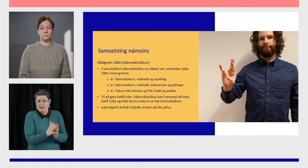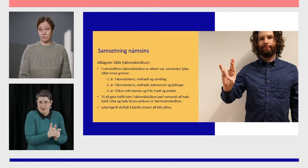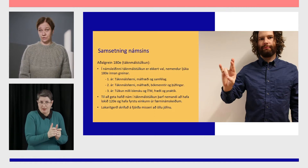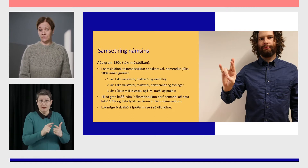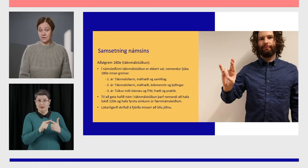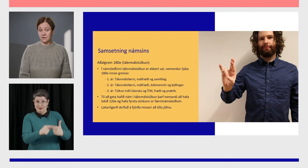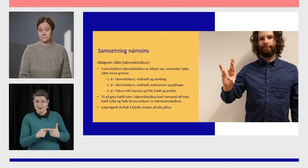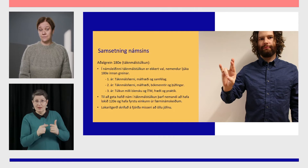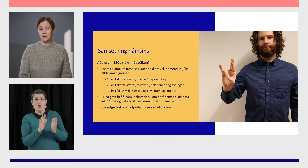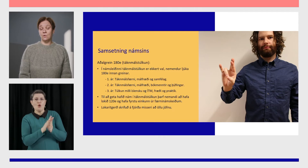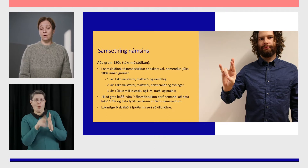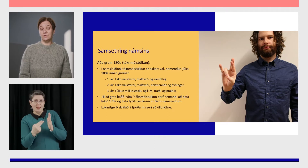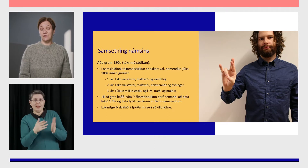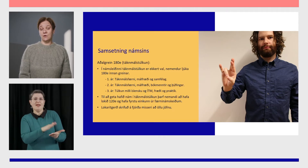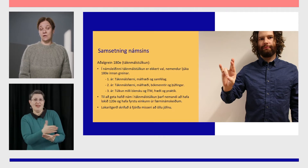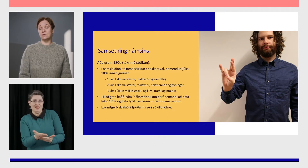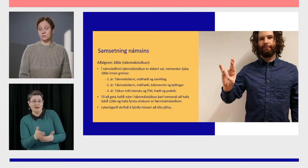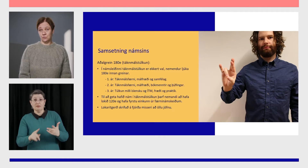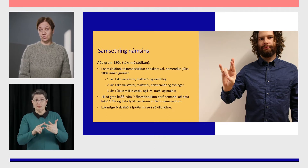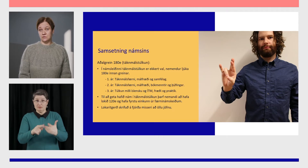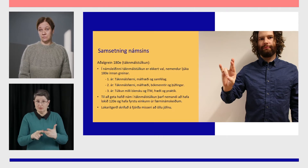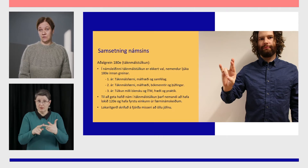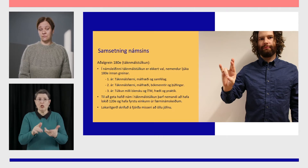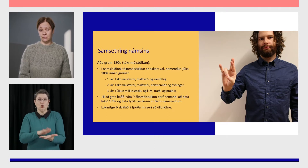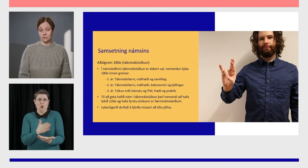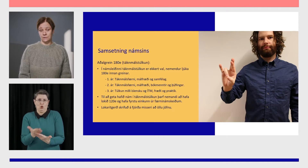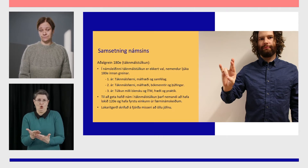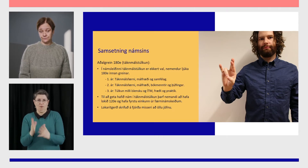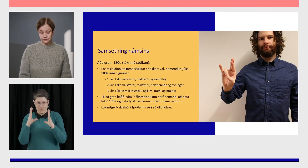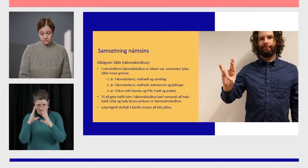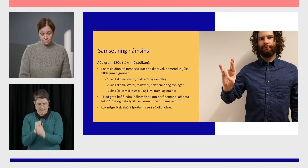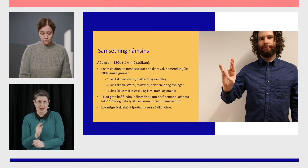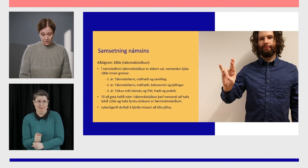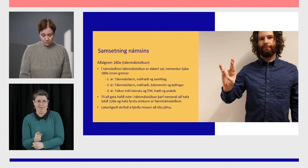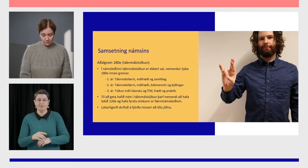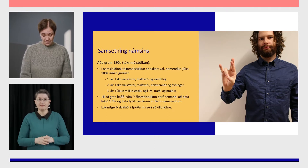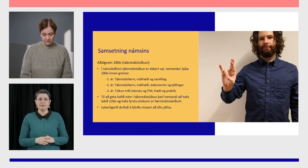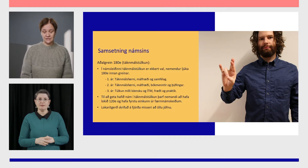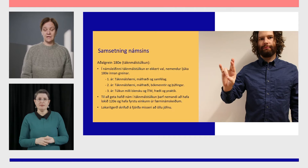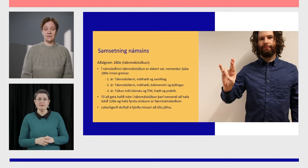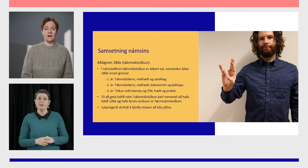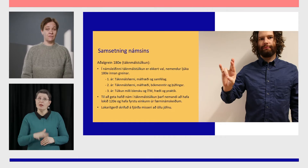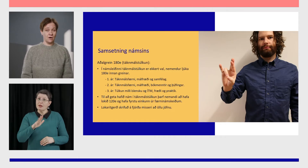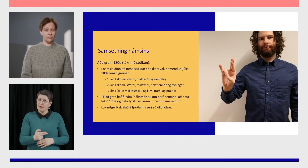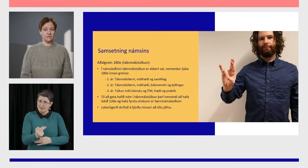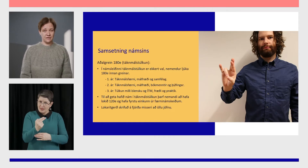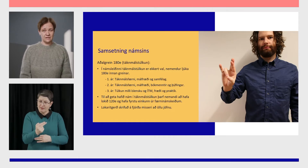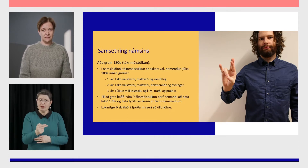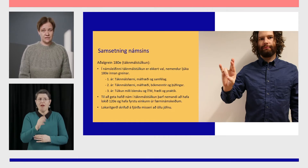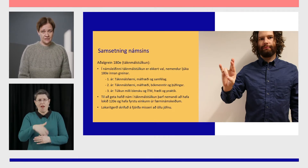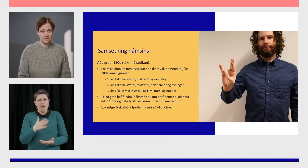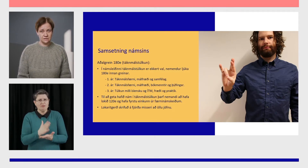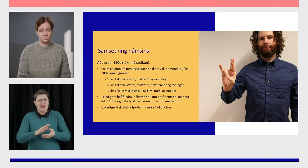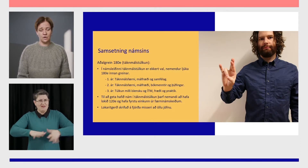bætast við bókmyndur og þýðingar og á þriði ári er það svo tólkunin sem er í forgrunni. Það mjög mikilvægt að hafa ákveðna